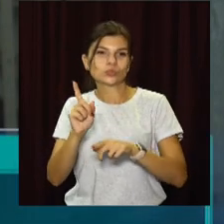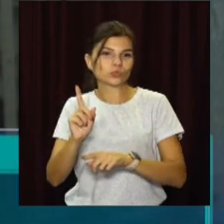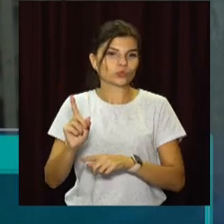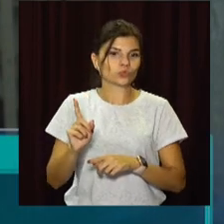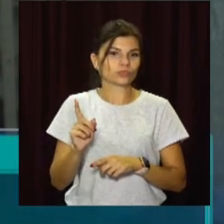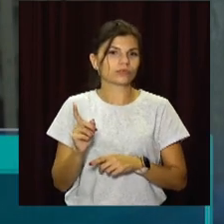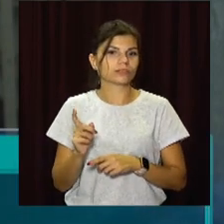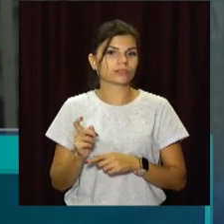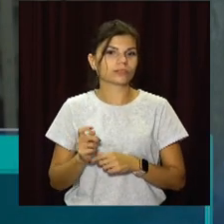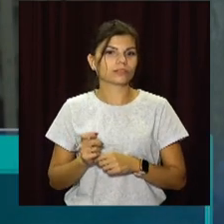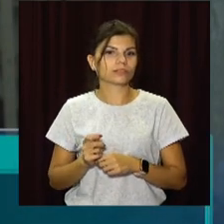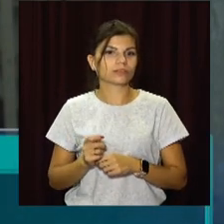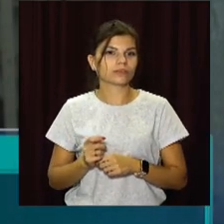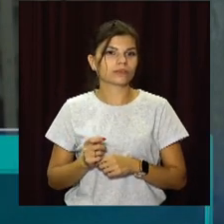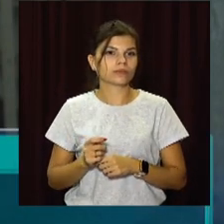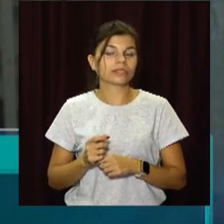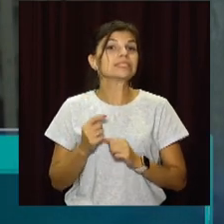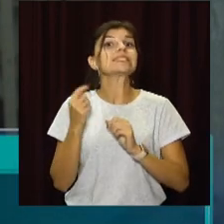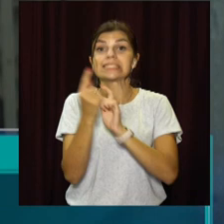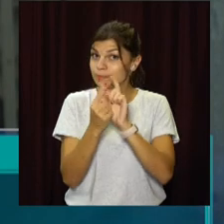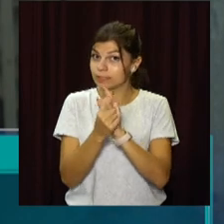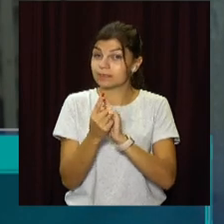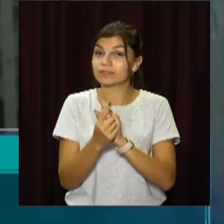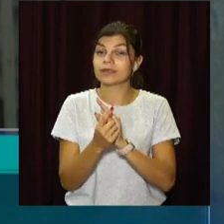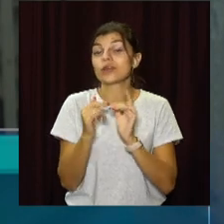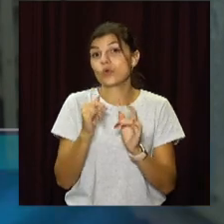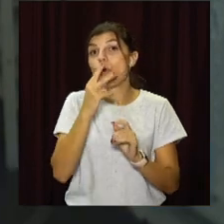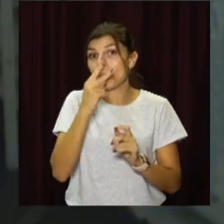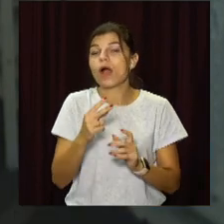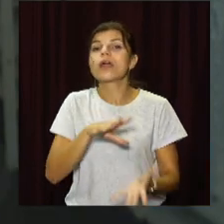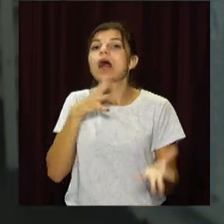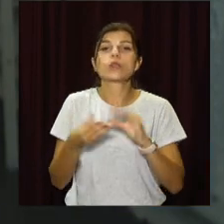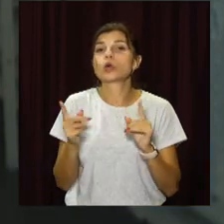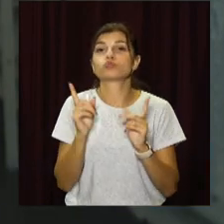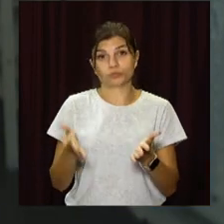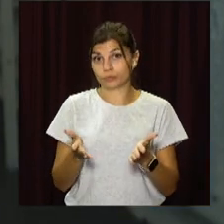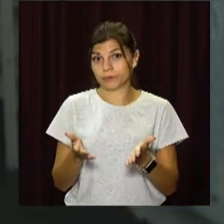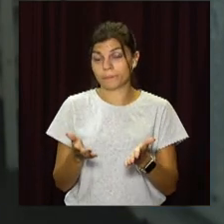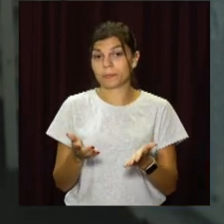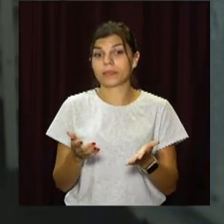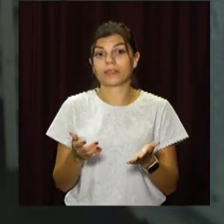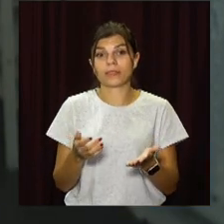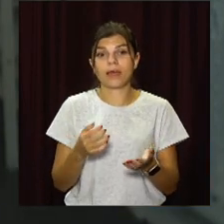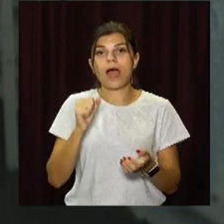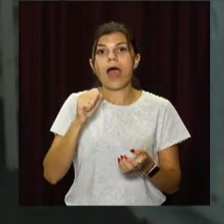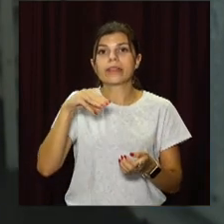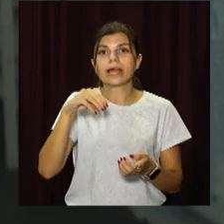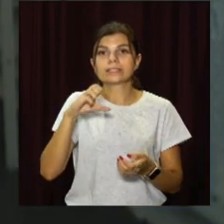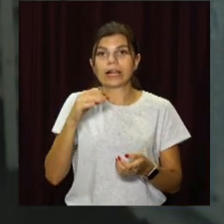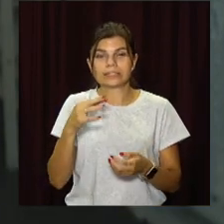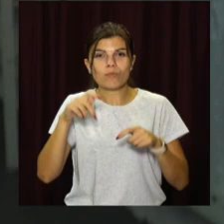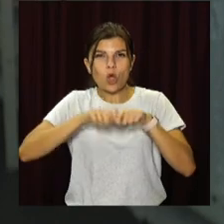змінимо і побачимо, що з цього вийде. А кістяк, звичайно, кістяк буде